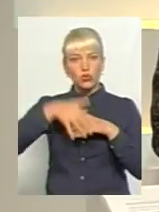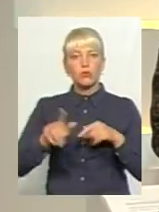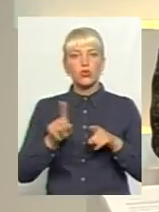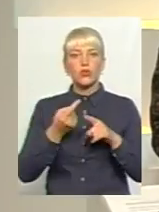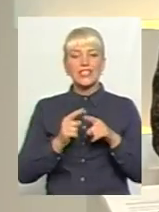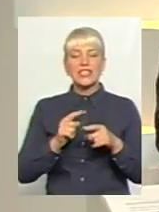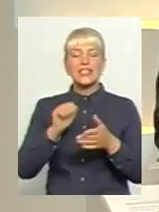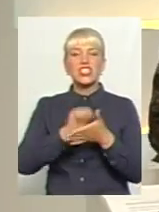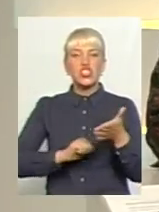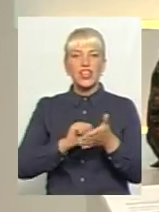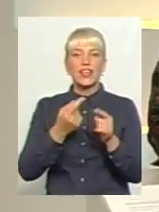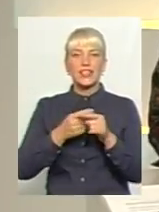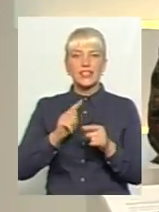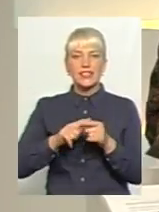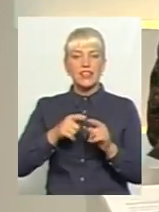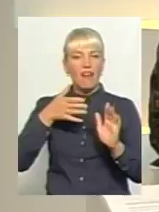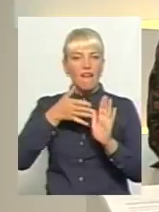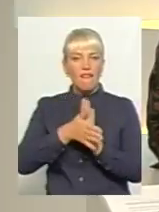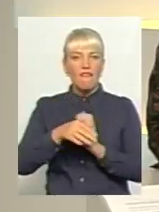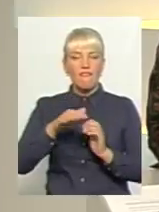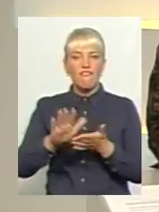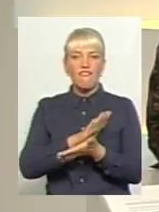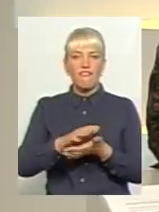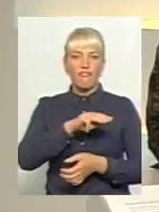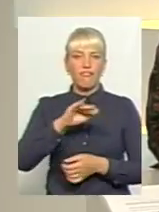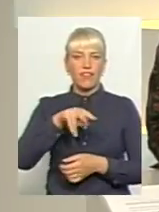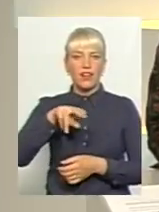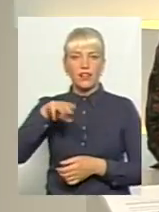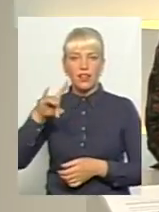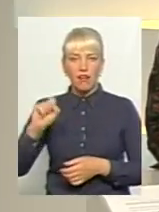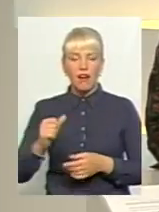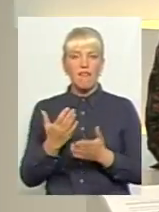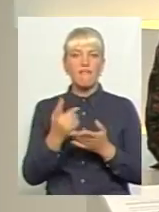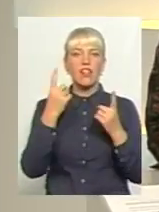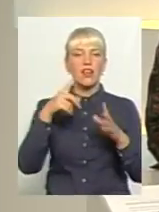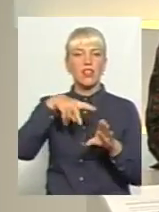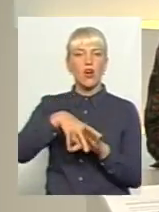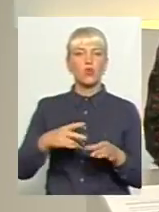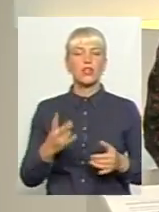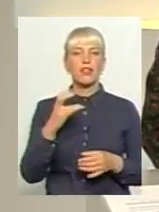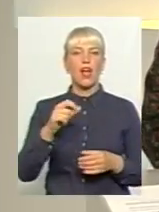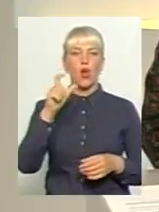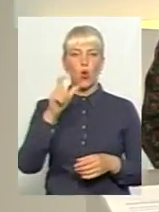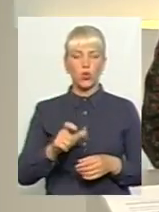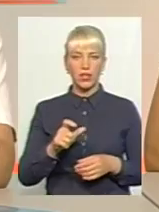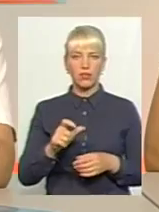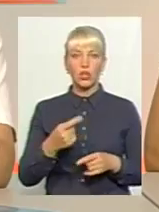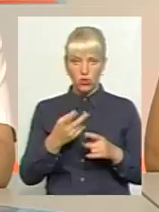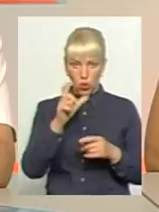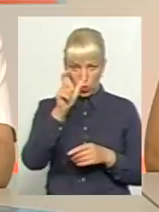дуже велика нагрузка йде на організм, і просто людина себе почуває набагато гірше,